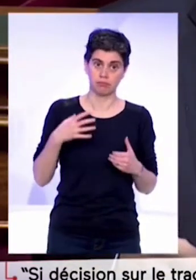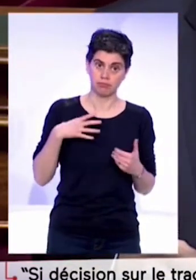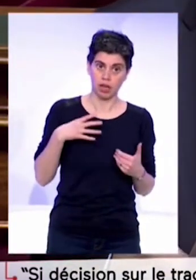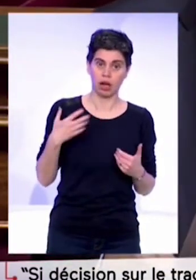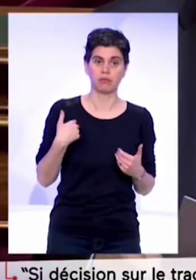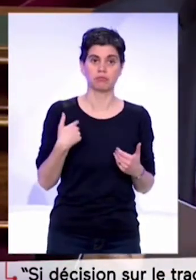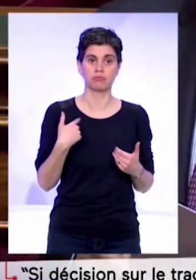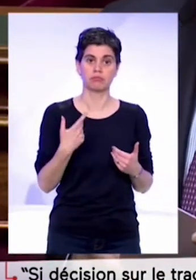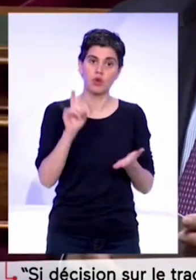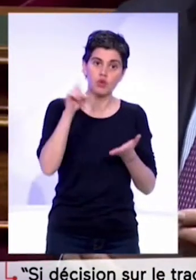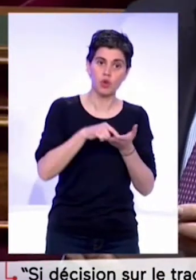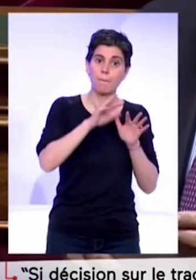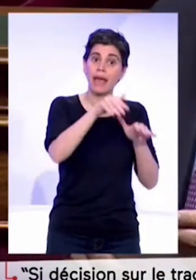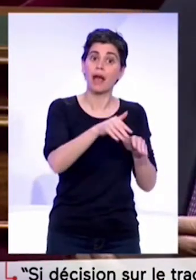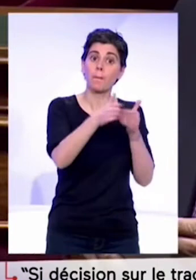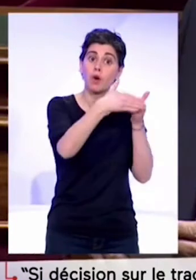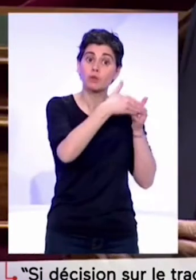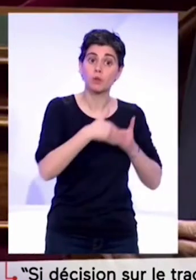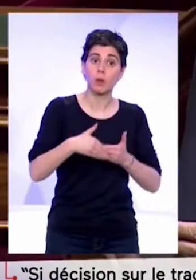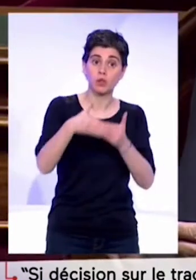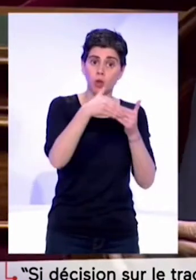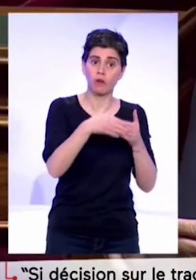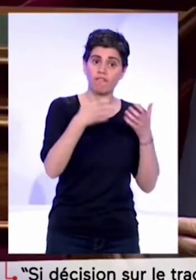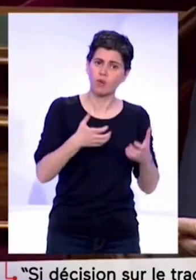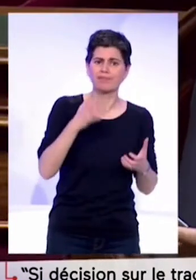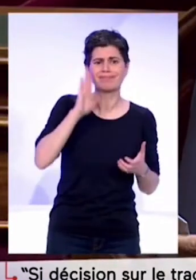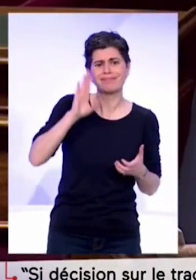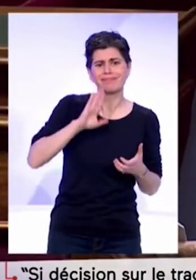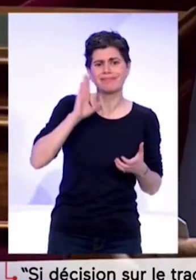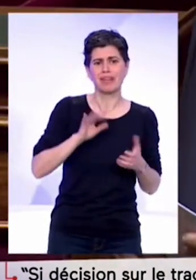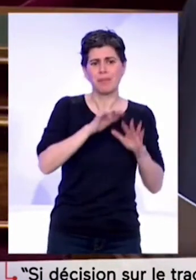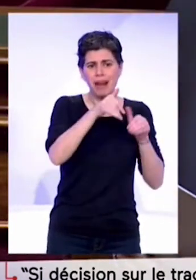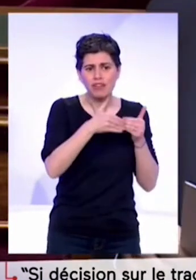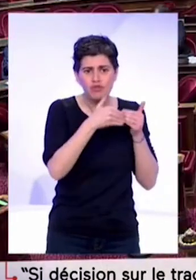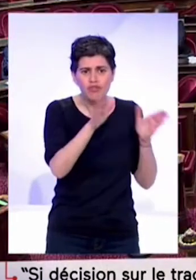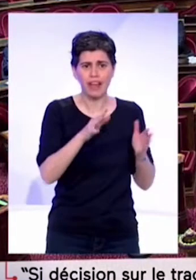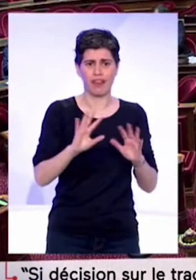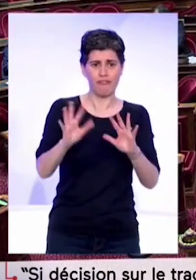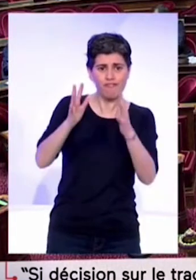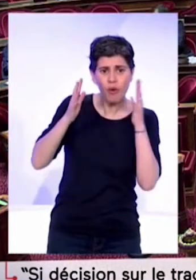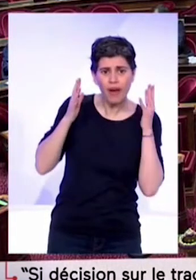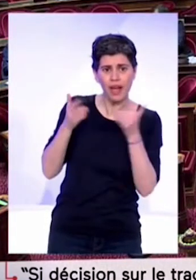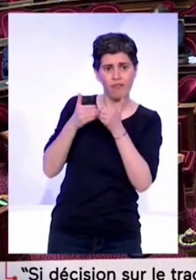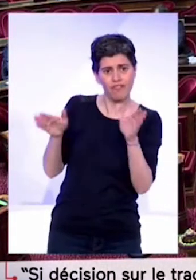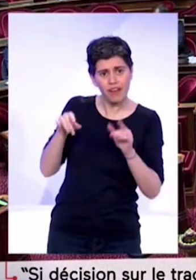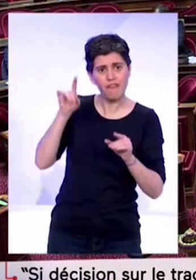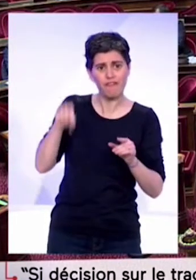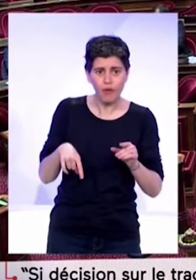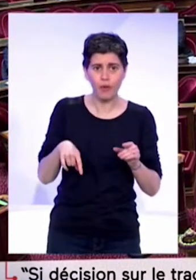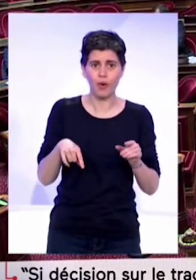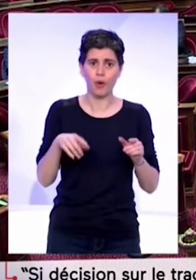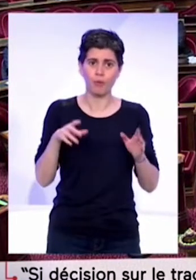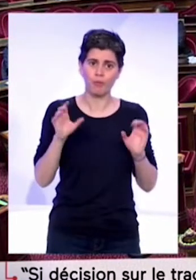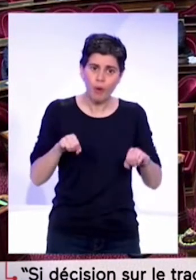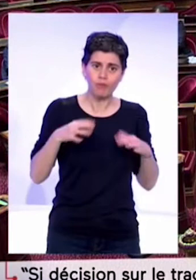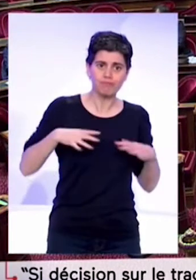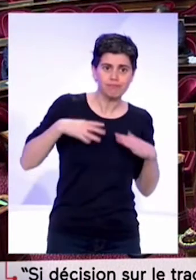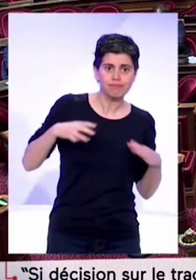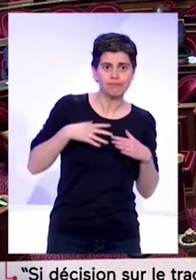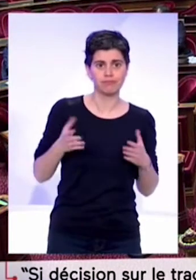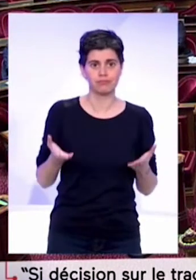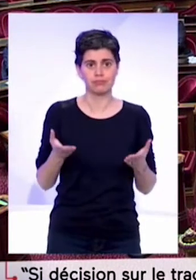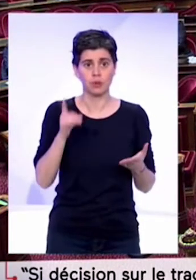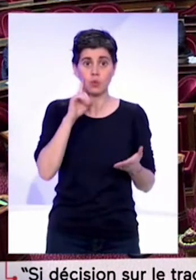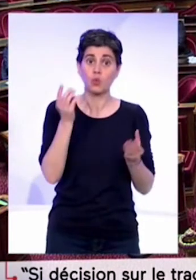demandent à ce qu'on puisse avoir accès aux plages ou à nos forêts, davantage dans la France centrale,